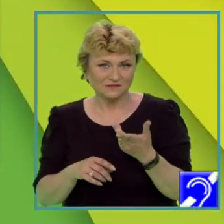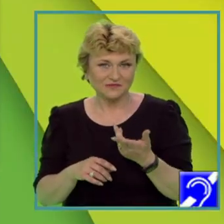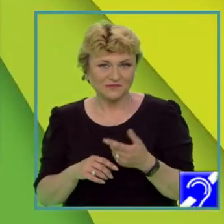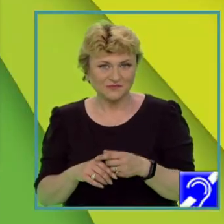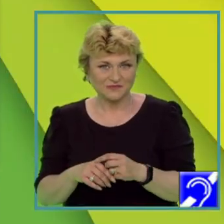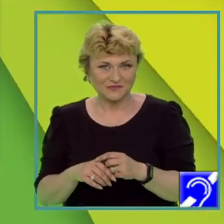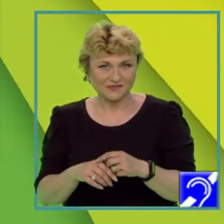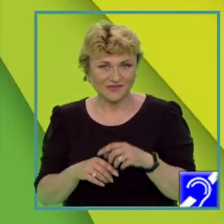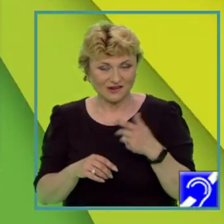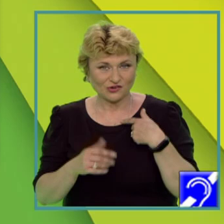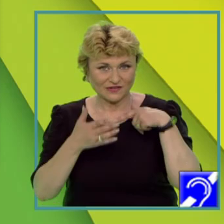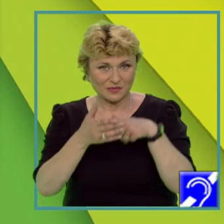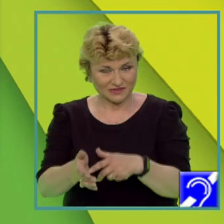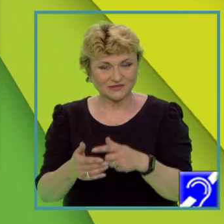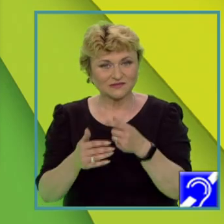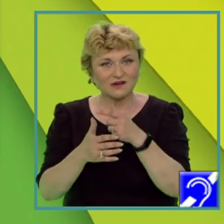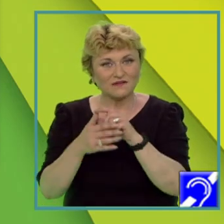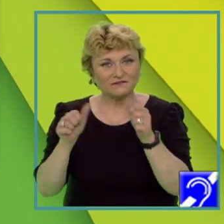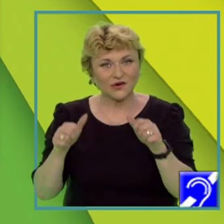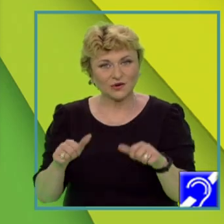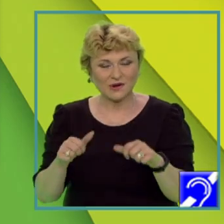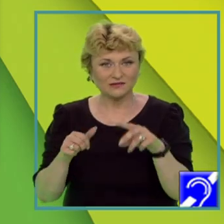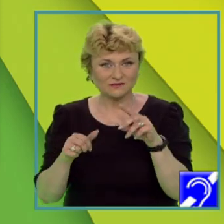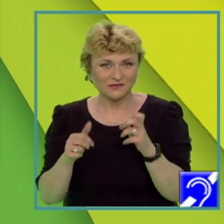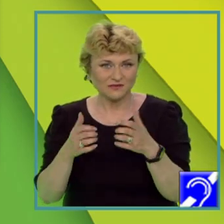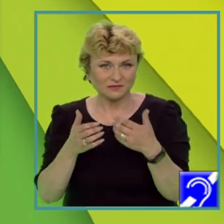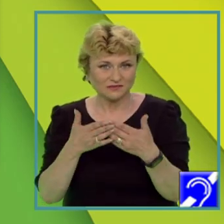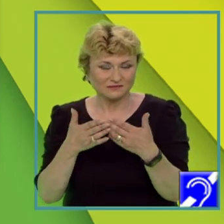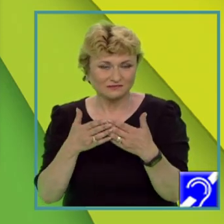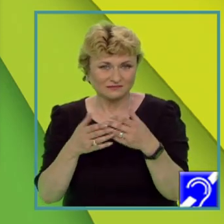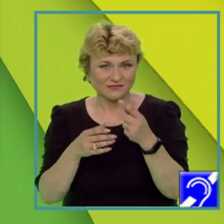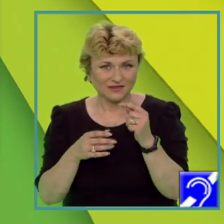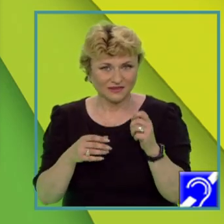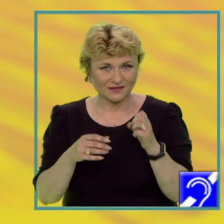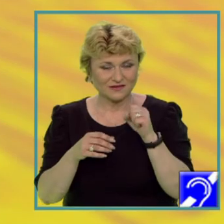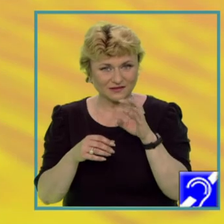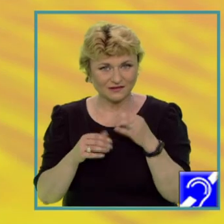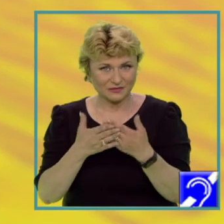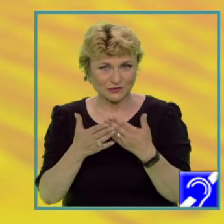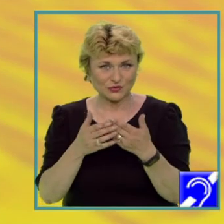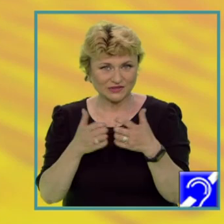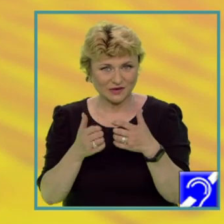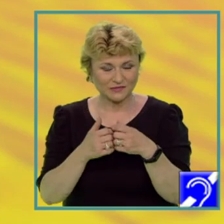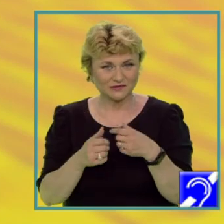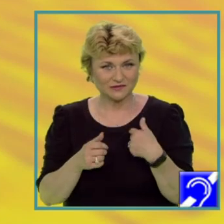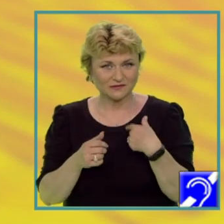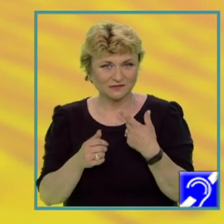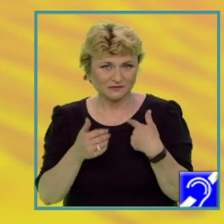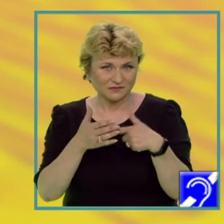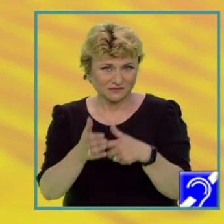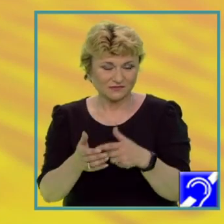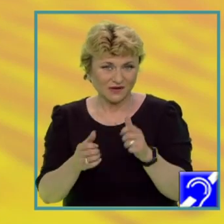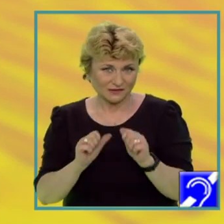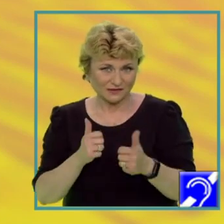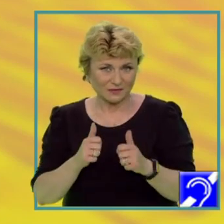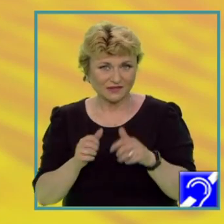pentru testul de antrenament numărul 6, elaborat de Ministerul Educației Naționale. Elaborarea acestui test de antrenament